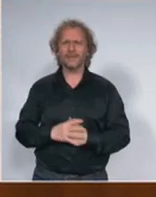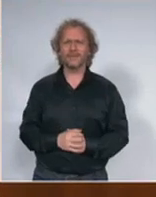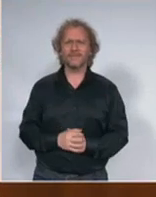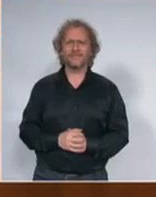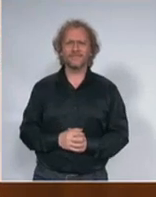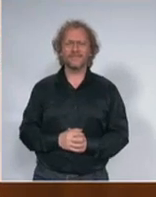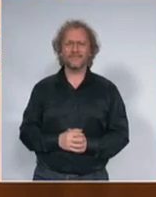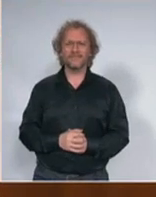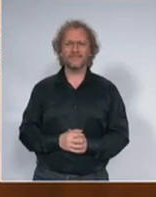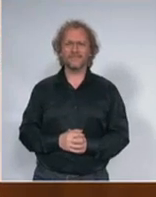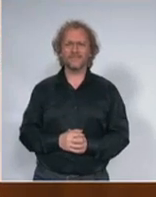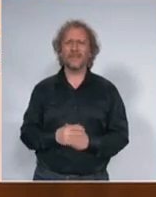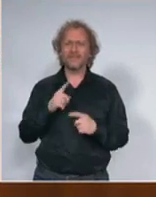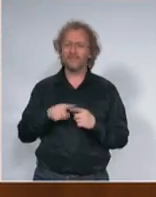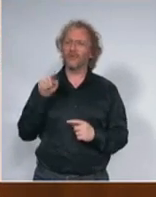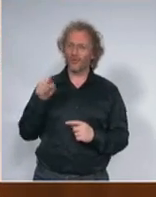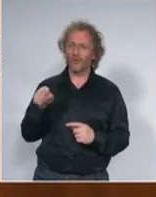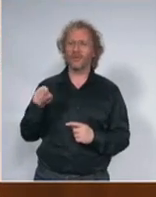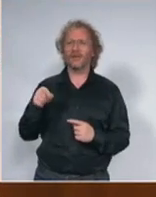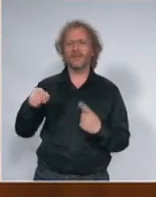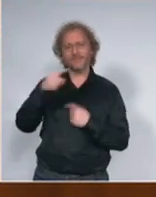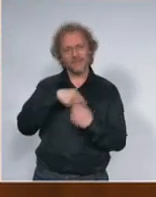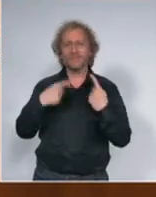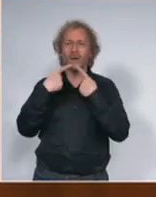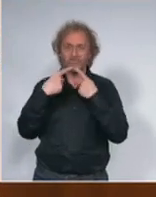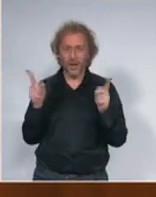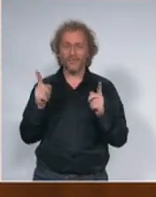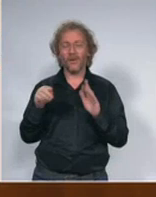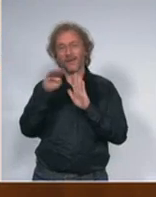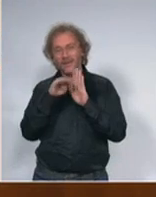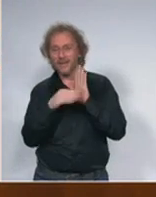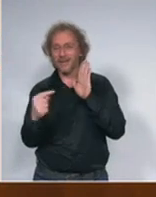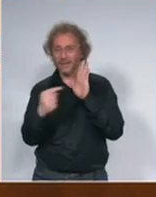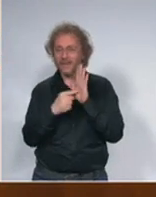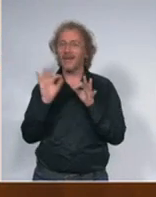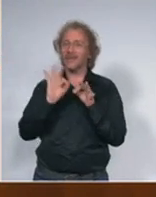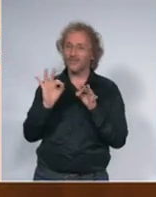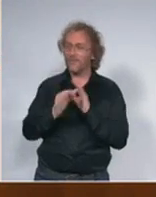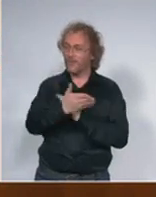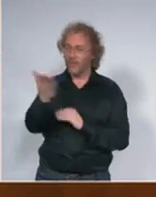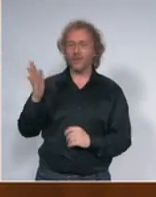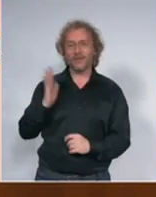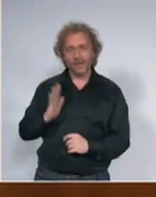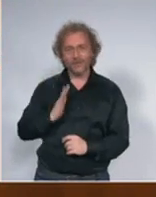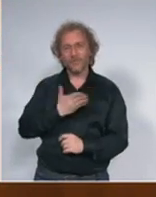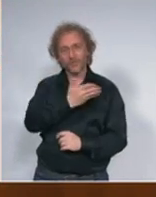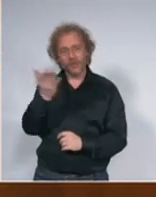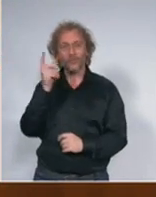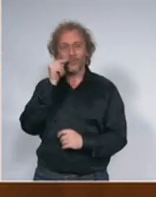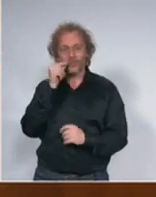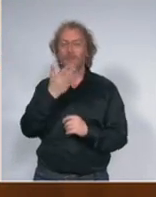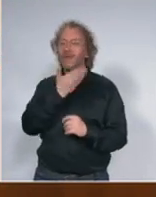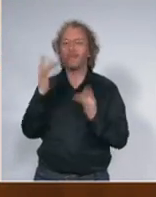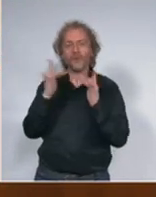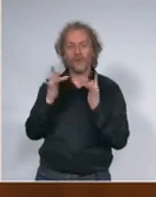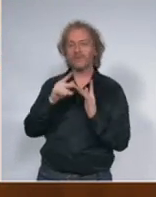najugroženiji i zato je ovo izrečeno da poštedimo te ljude i da ih sačuvamo kontakata sa ovima zato što